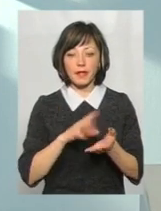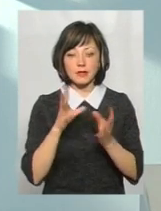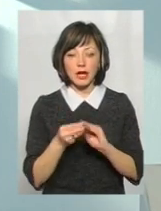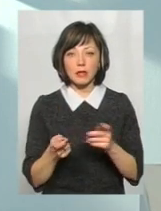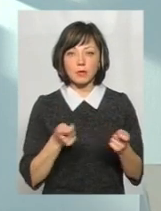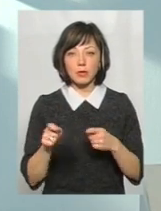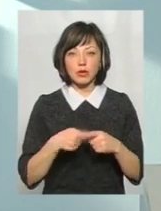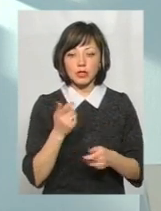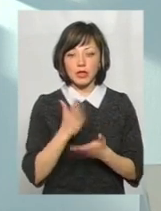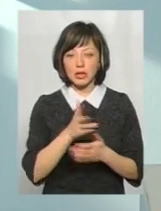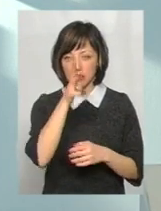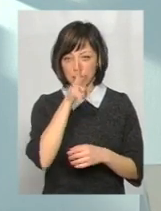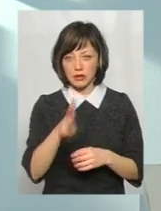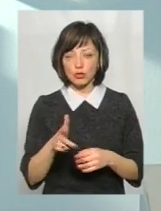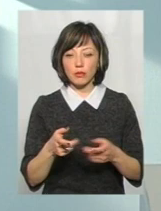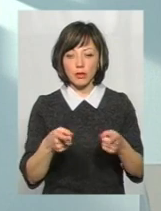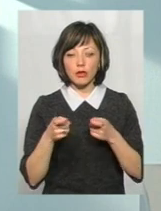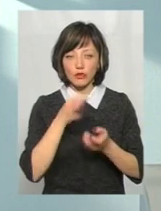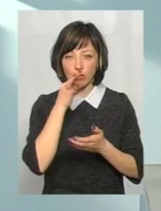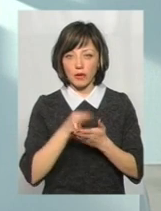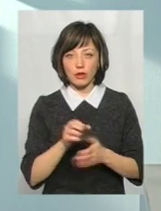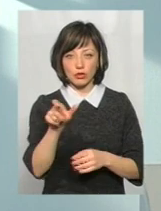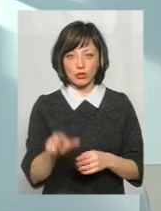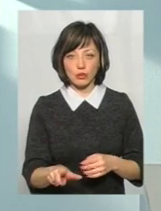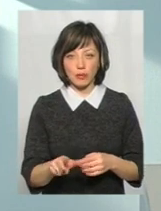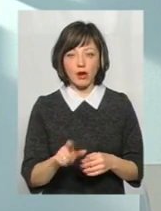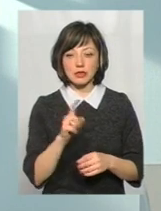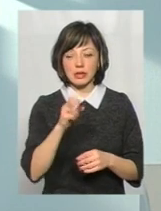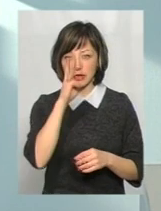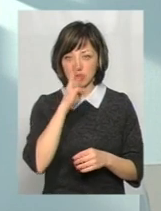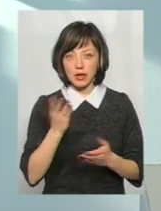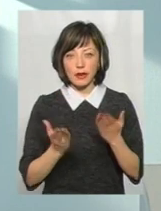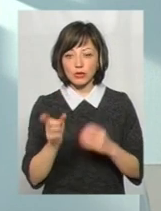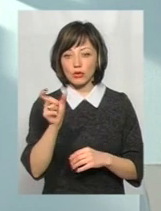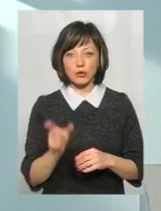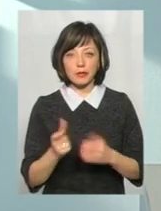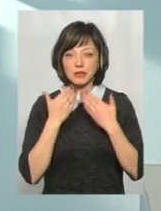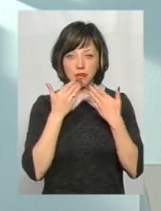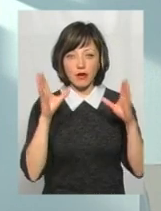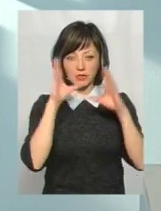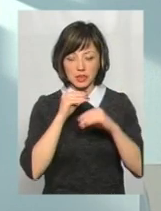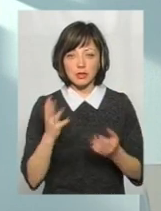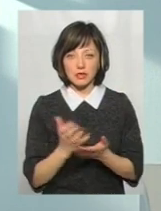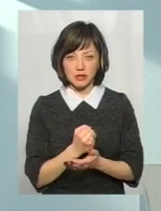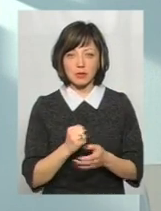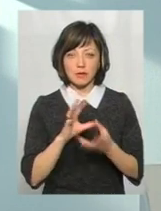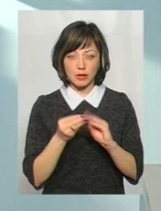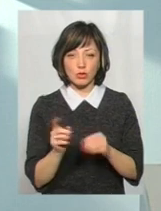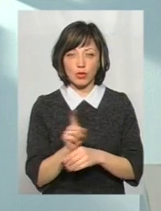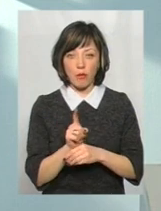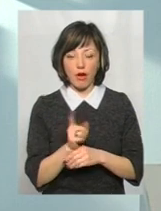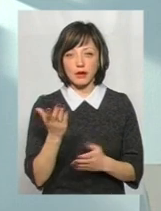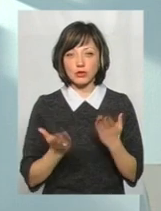кажемо, то в нас є три місяці, щоб притягнути особу до відповідальності. Тобто, за три місяці, якщо особа на нас звернеться, і ми встигнемо його знайти, то, в принципі, нормально.